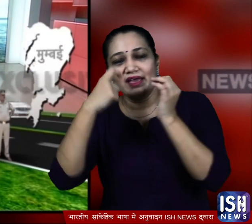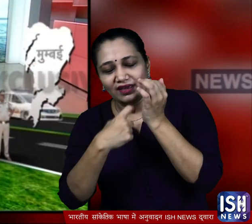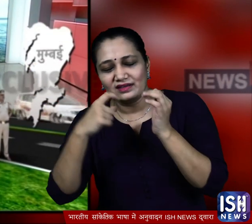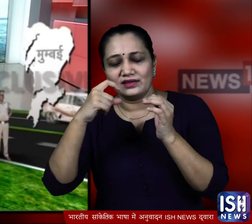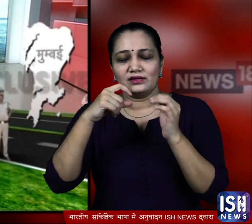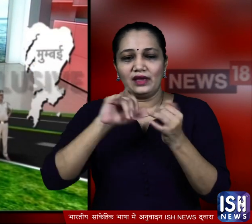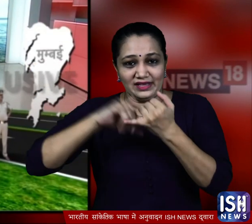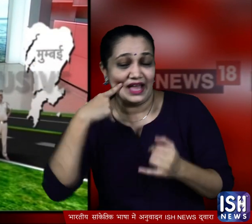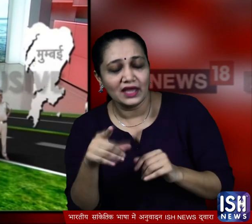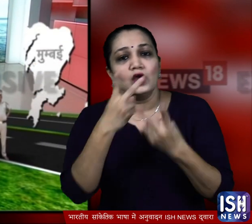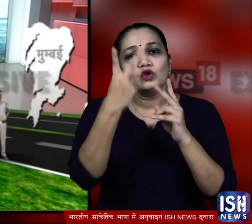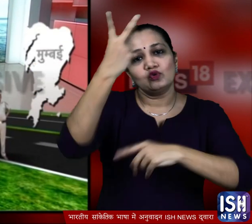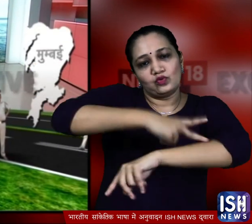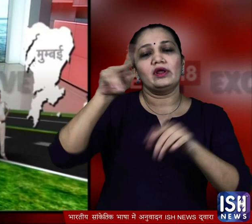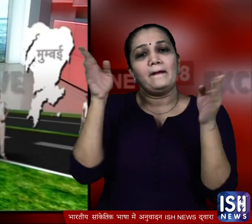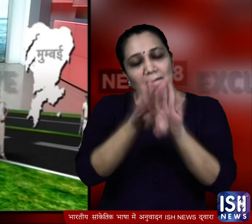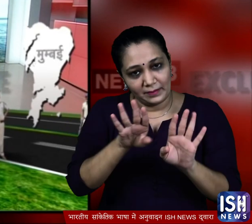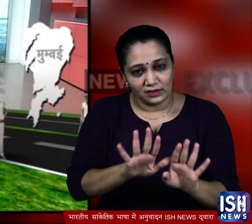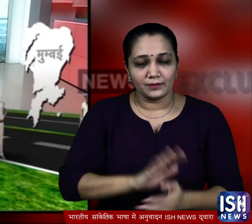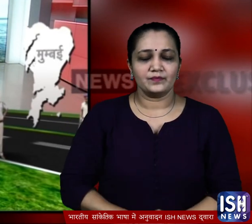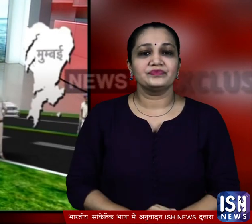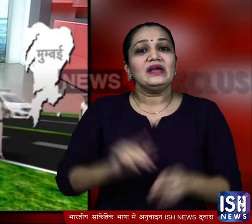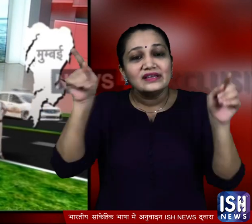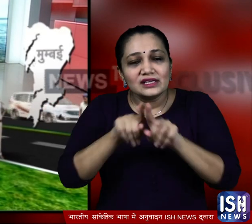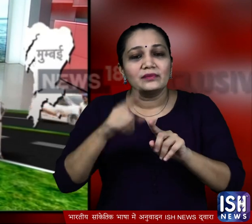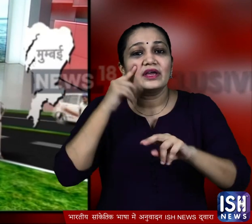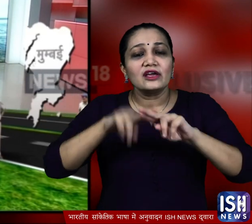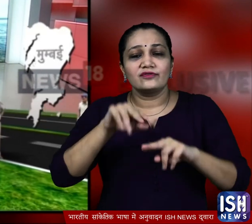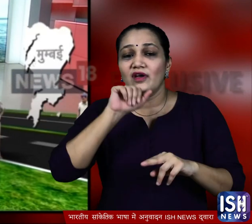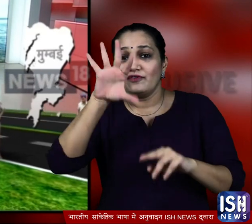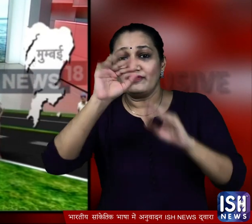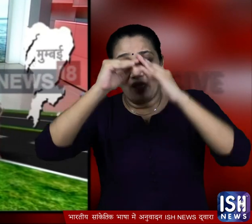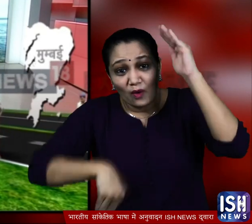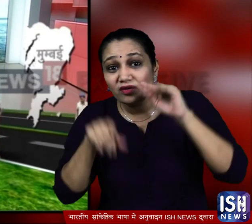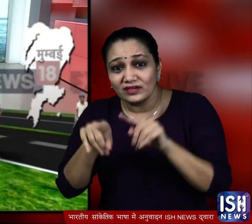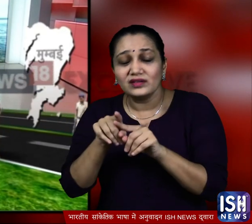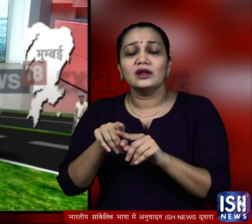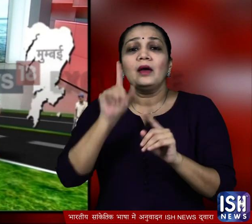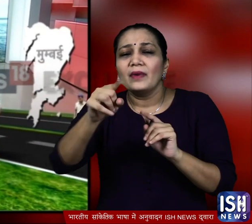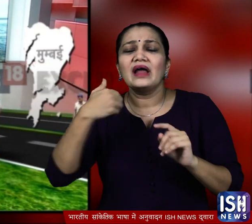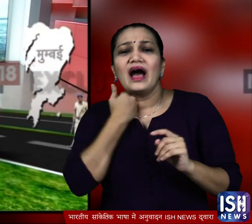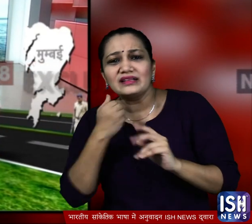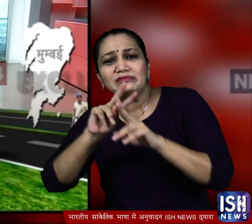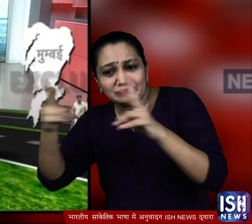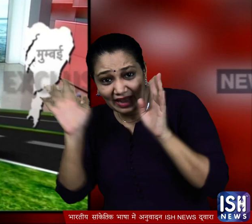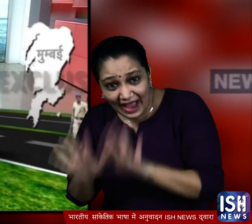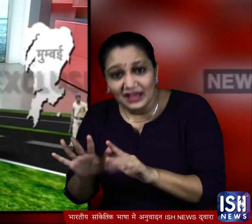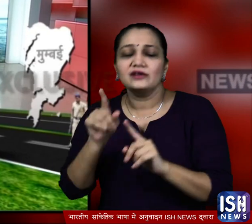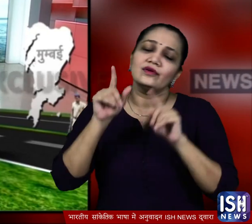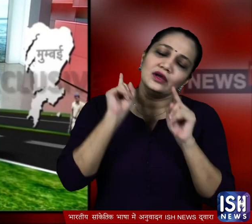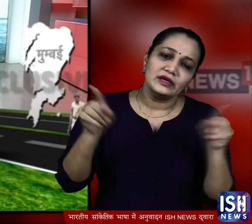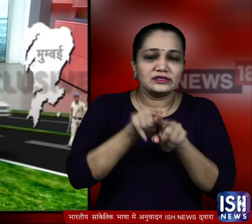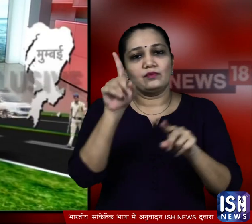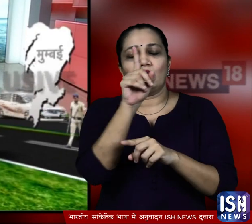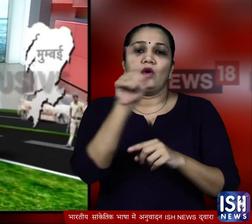.S.I. को अब हफते में दो दिन की चुटी मिलेगी और इसी कैटेगरी के कर्बचारियों में जिनकी उम्र पचास साल से कम होगी लेकिन उनको कोई गंभीर बिमारी